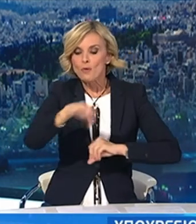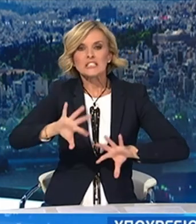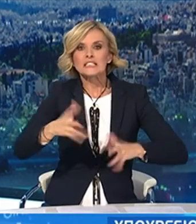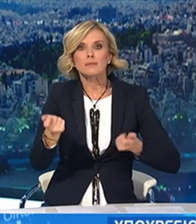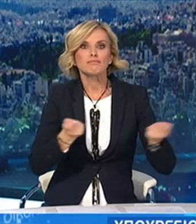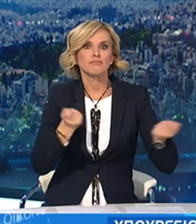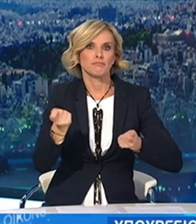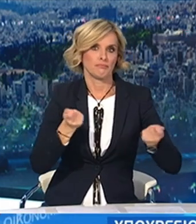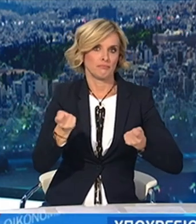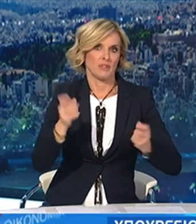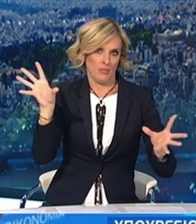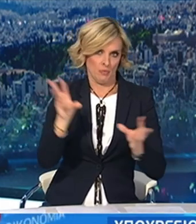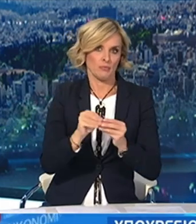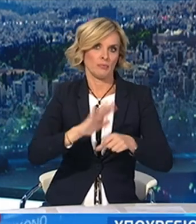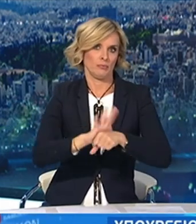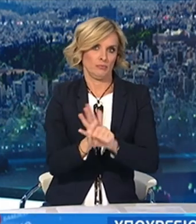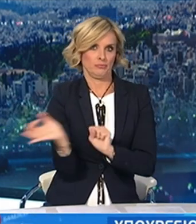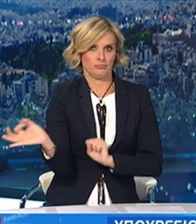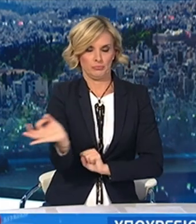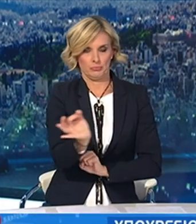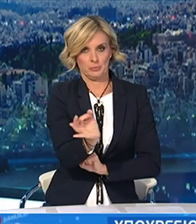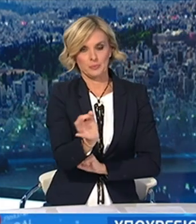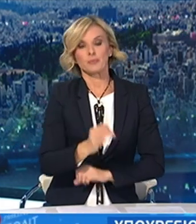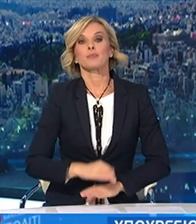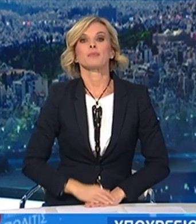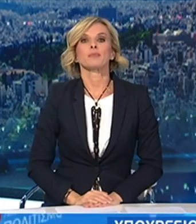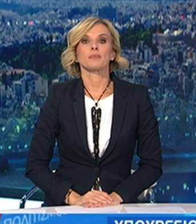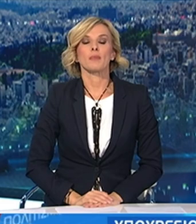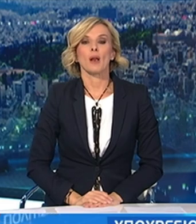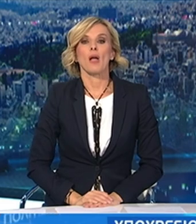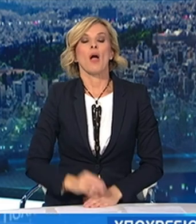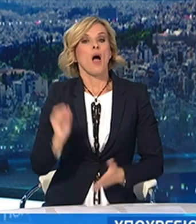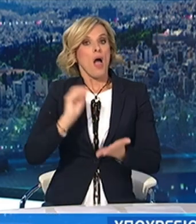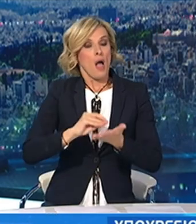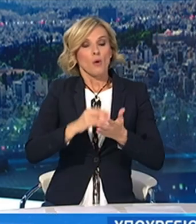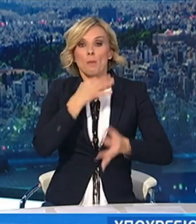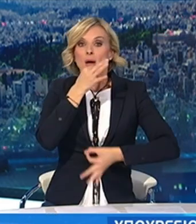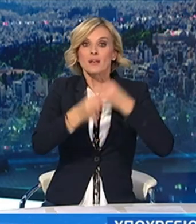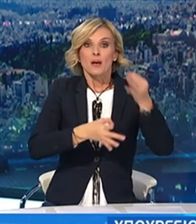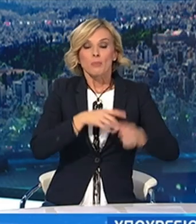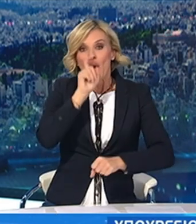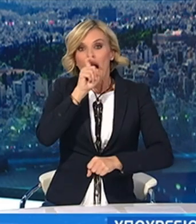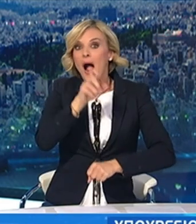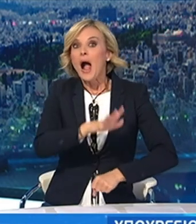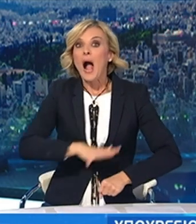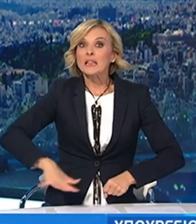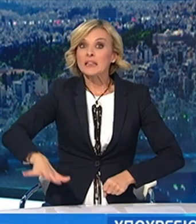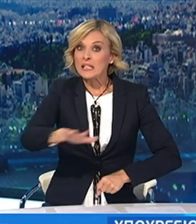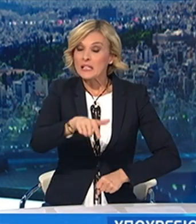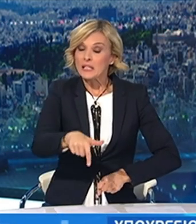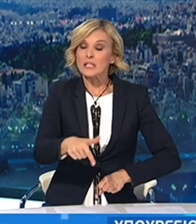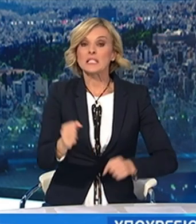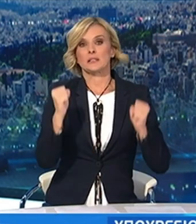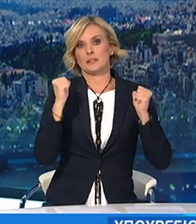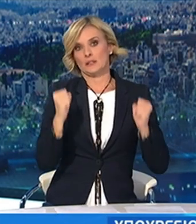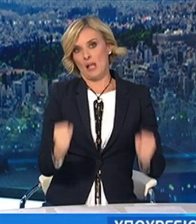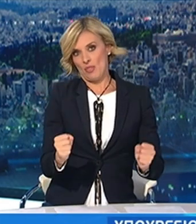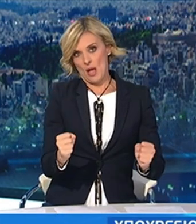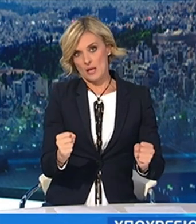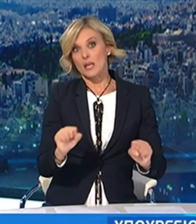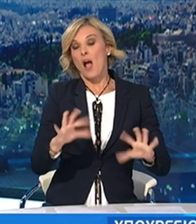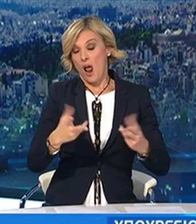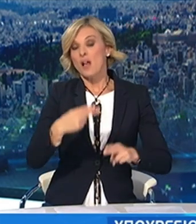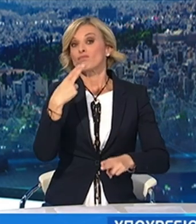συμπροτεύου σας Επίσης θα ήθελα να αναφερθώ και στην Αττική όπου η κατάσταση παραμένει κρίσιμα σταθερή ενώ στο κεντρικό τομέα όπου